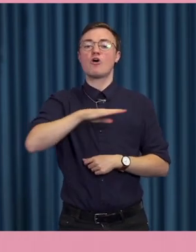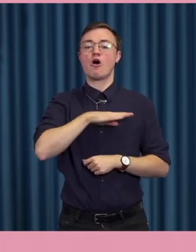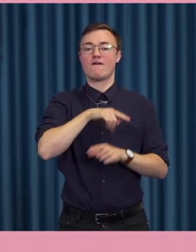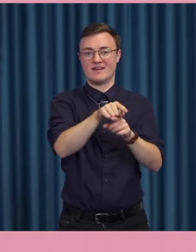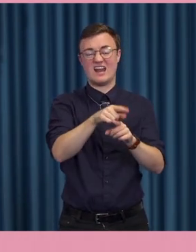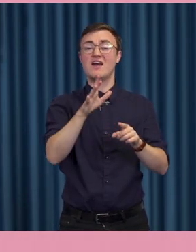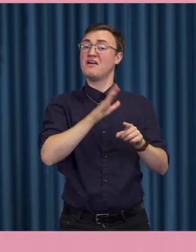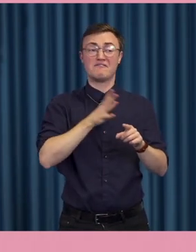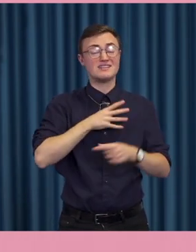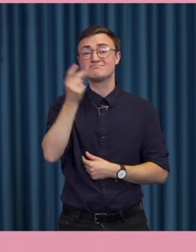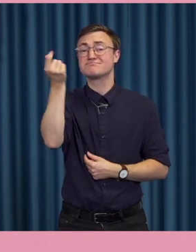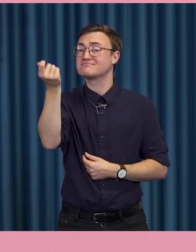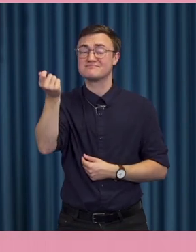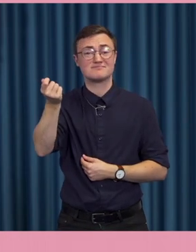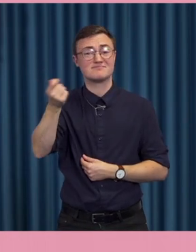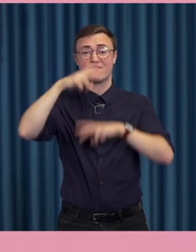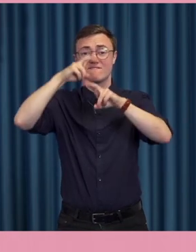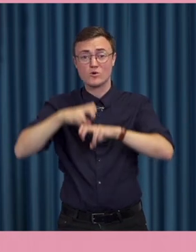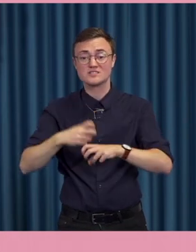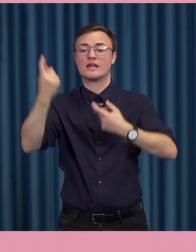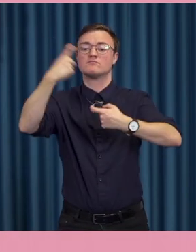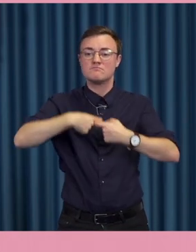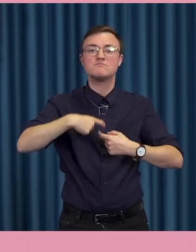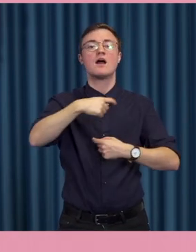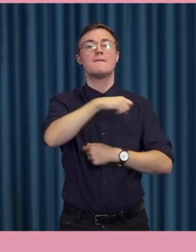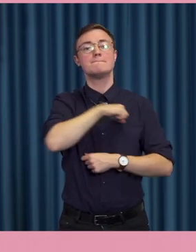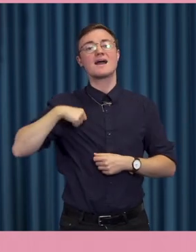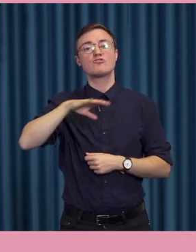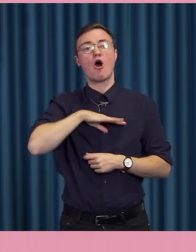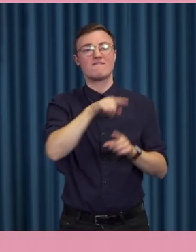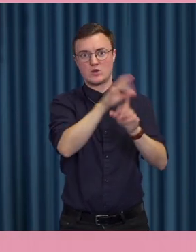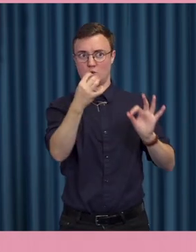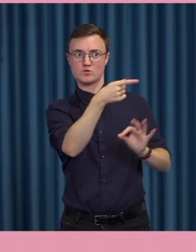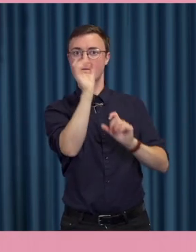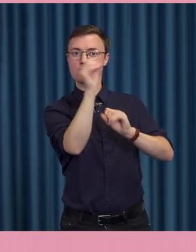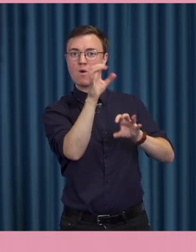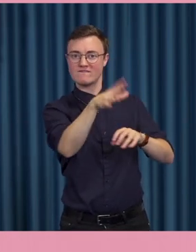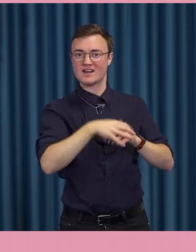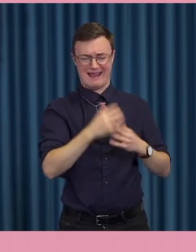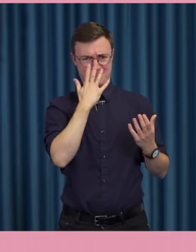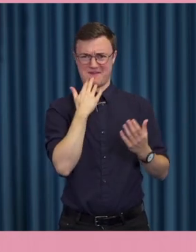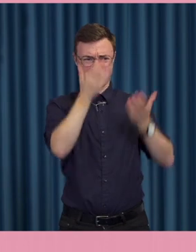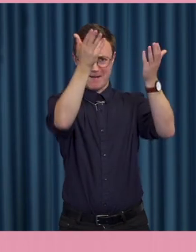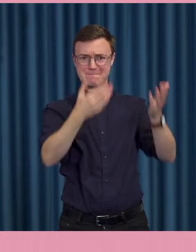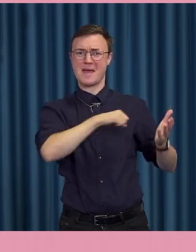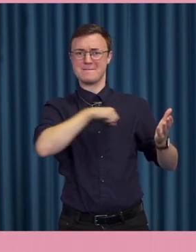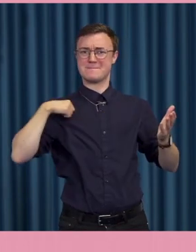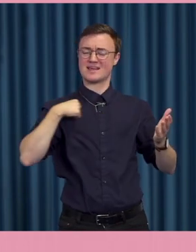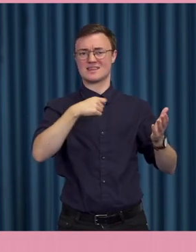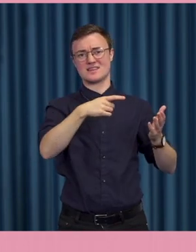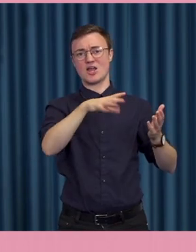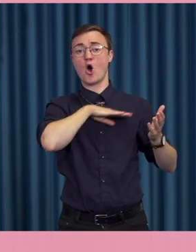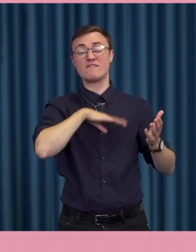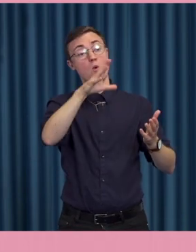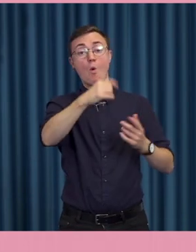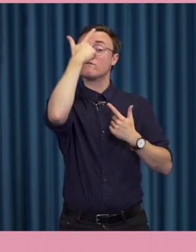mycket forskning kring påverkan mot makthavare. Och en makthavare kan vara en förtroendevald person.